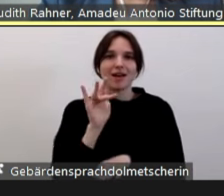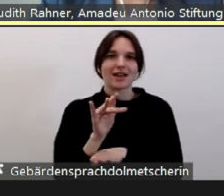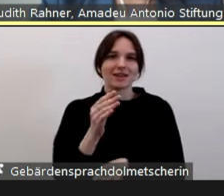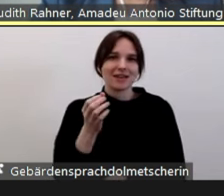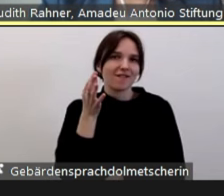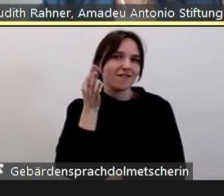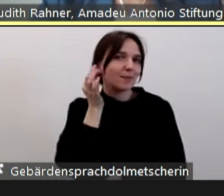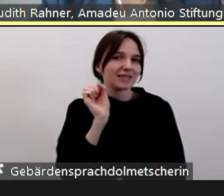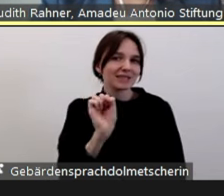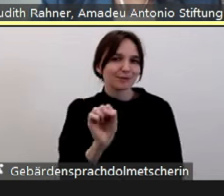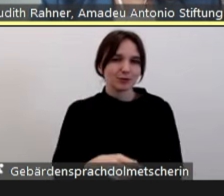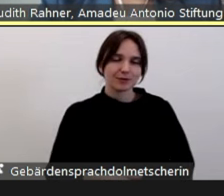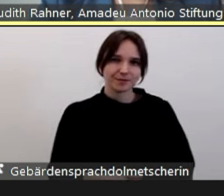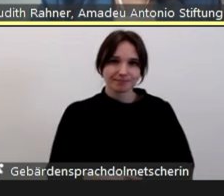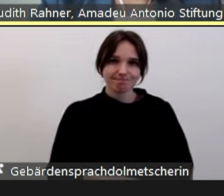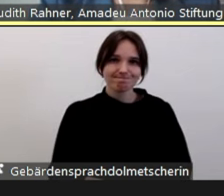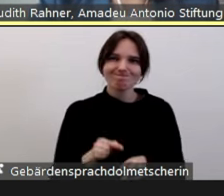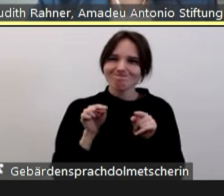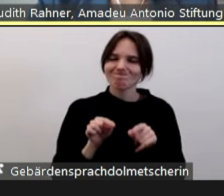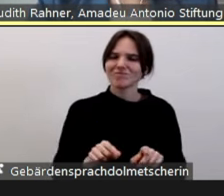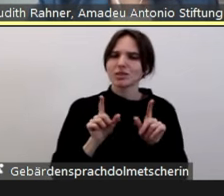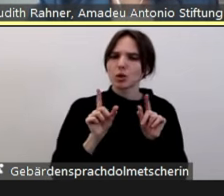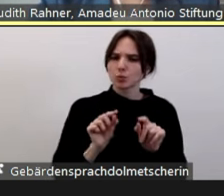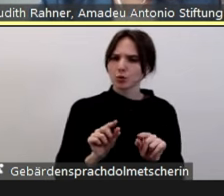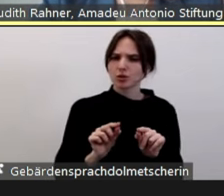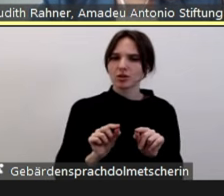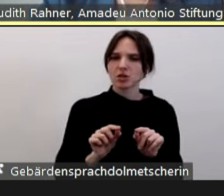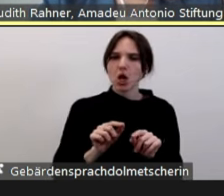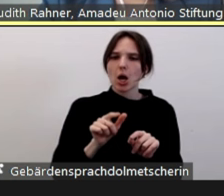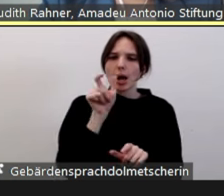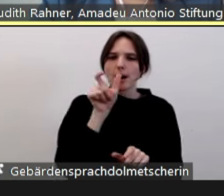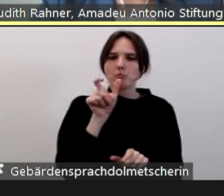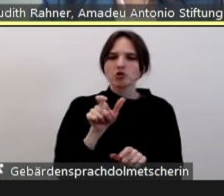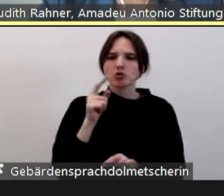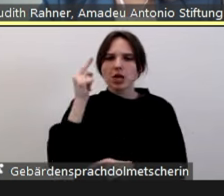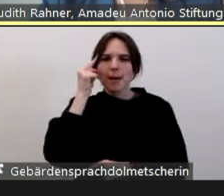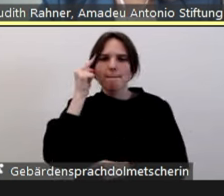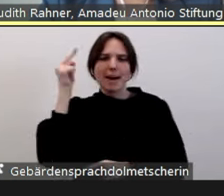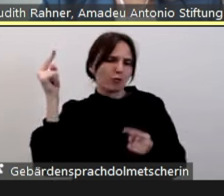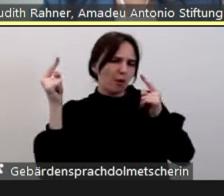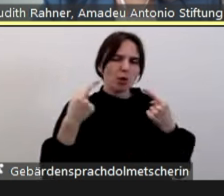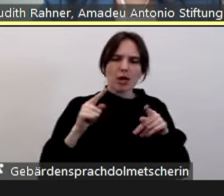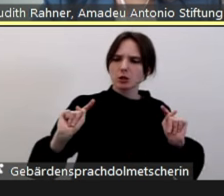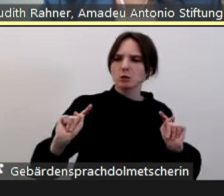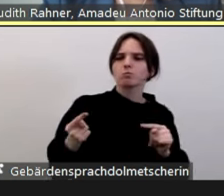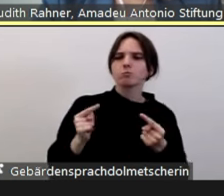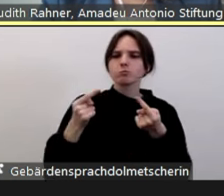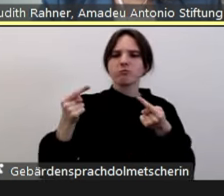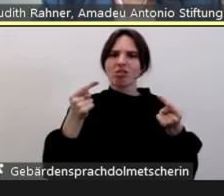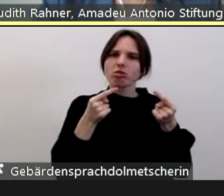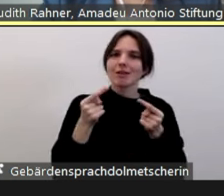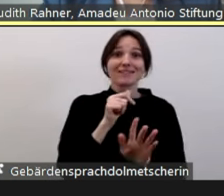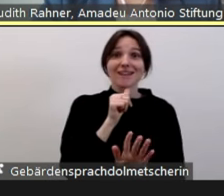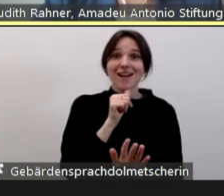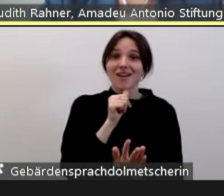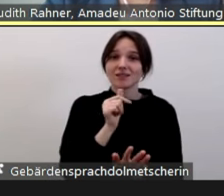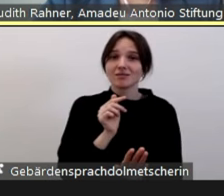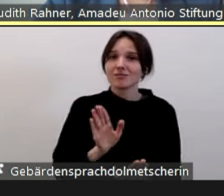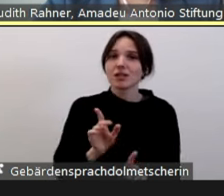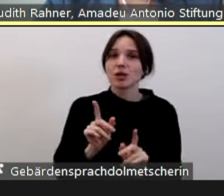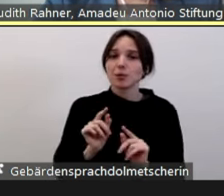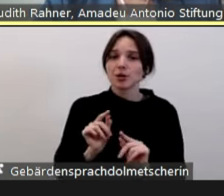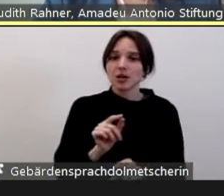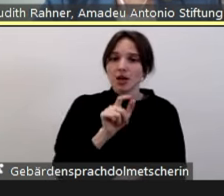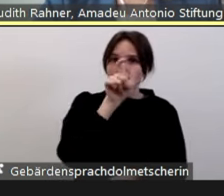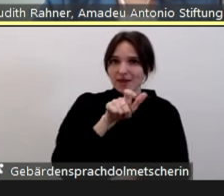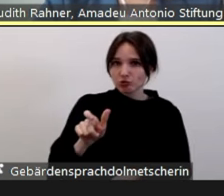Kategorie, weil auch hier geht es nicht darum, dass Menschen unterschiedlicher Meinung sind und sich streiten, sondern es geht eben darum, dass Menschen, in einem